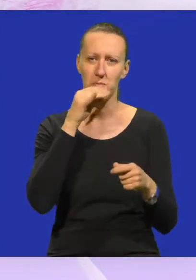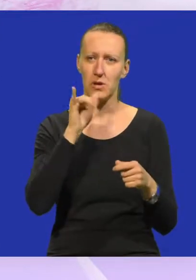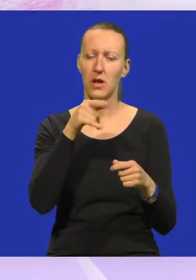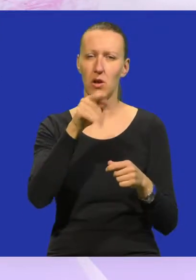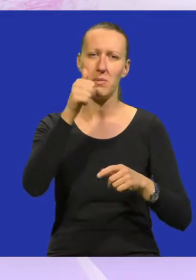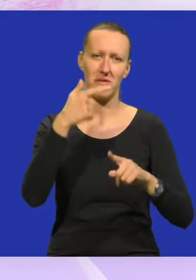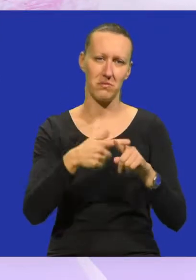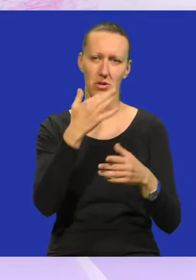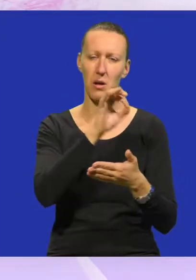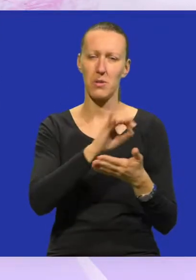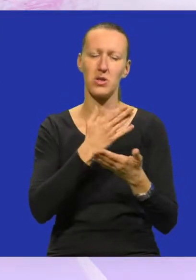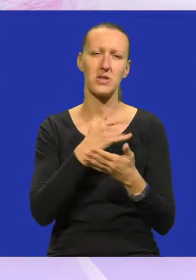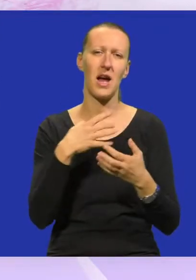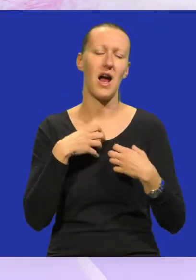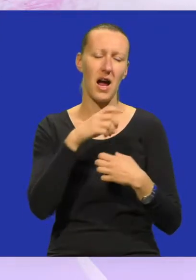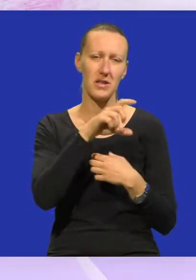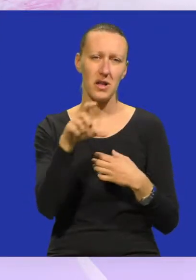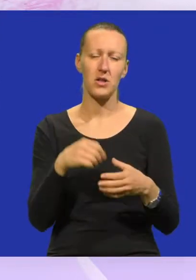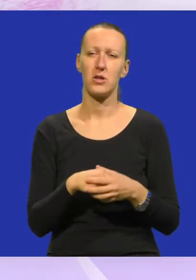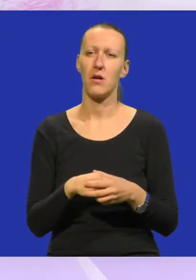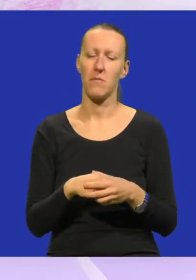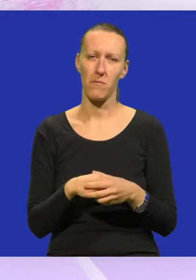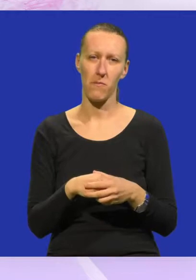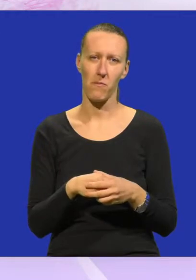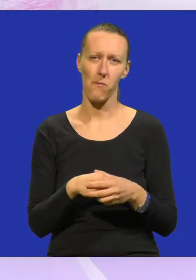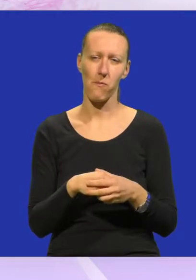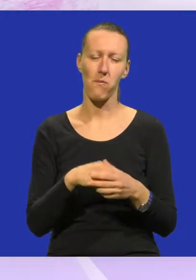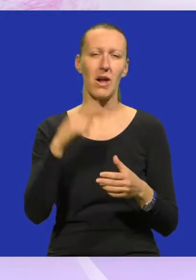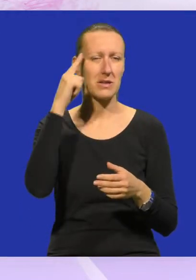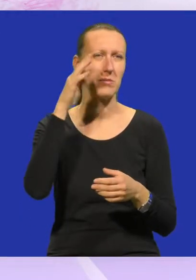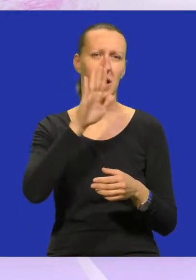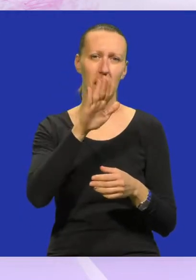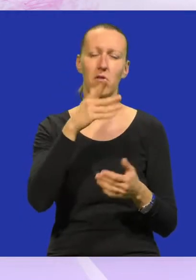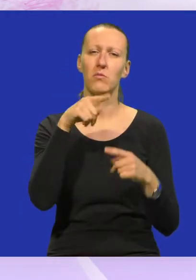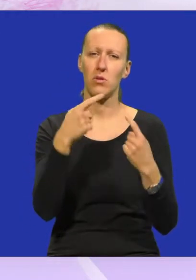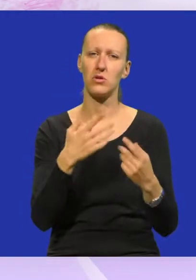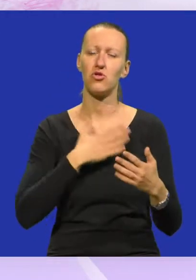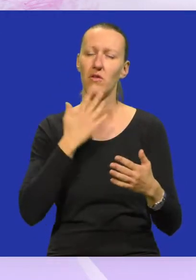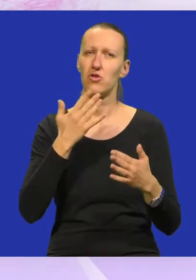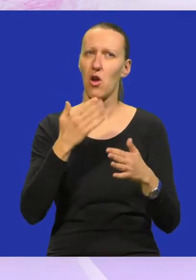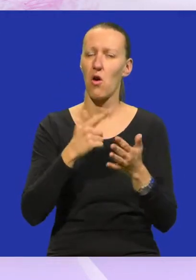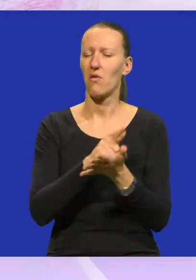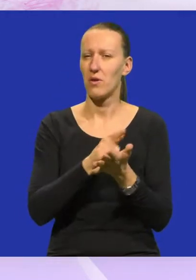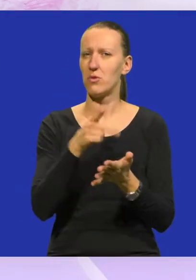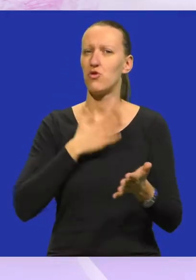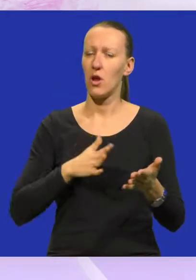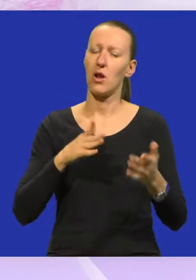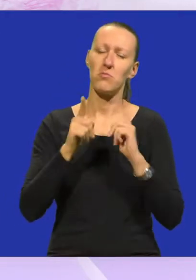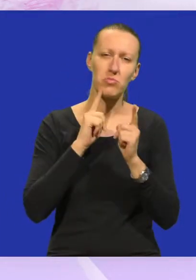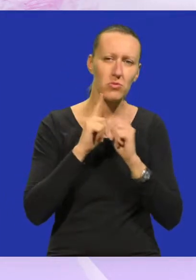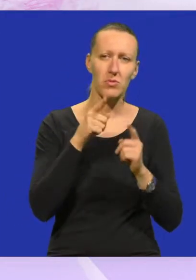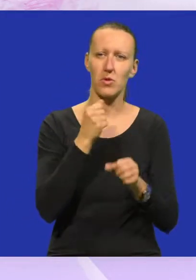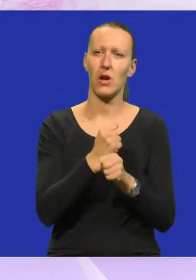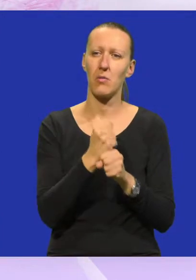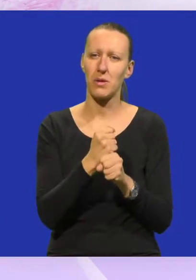odbizor na da je to prvi put da piše za kazalište? Pa, znam da s njegove strane postoji želja već neko vrijeme da se ukuša u